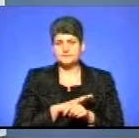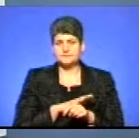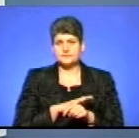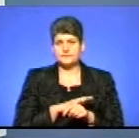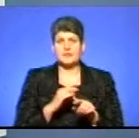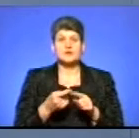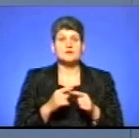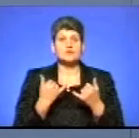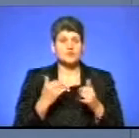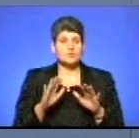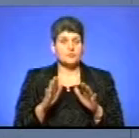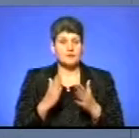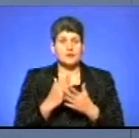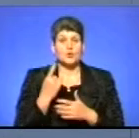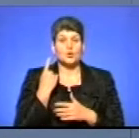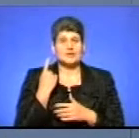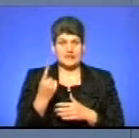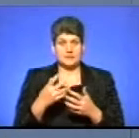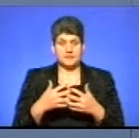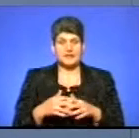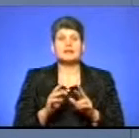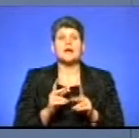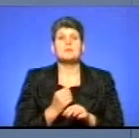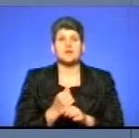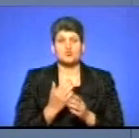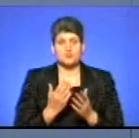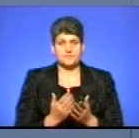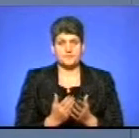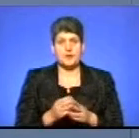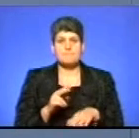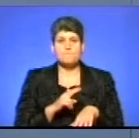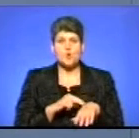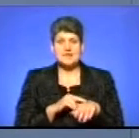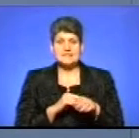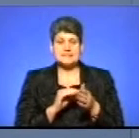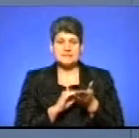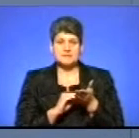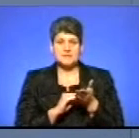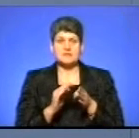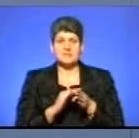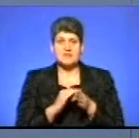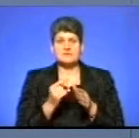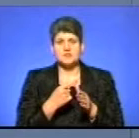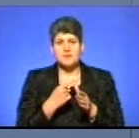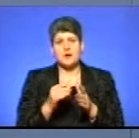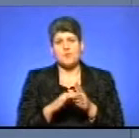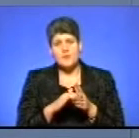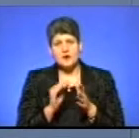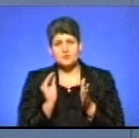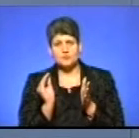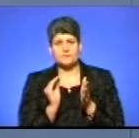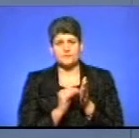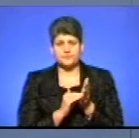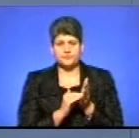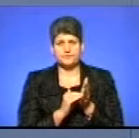На даний момент в нас є один прилад, як він працює. Тобто поліцейські забивають свої прізвища, ім'я по-батькові в